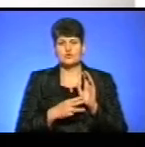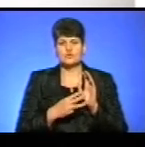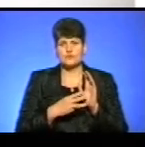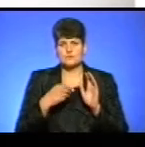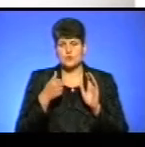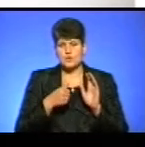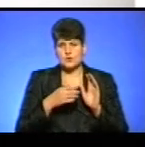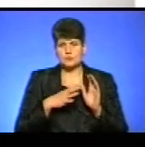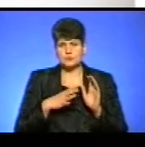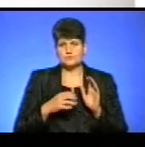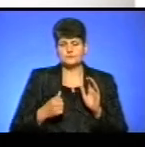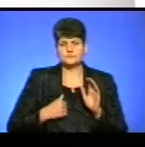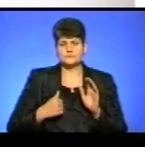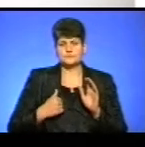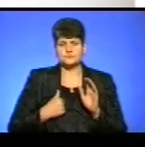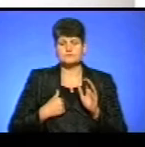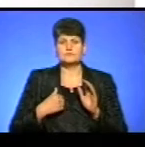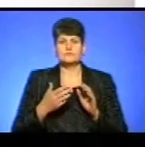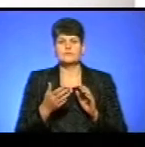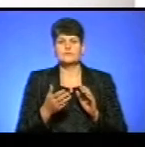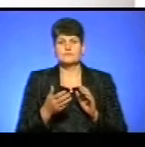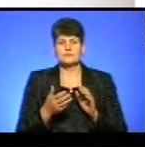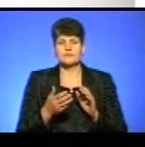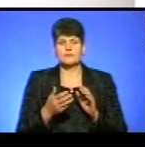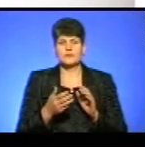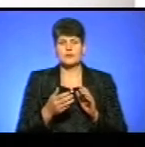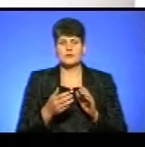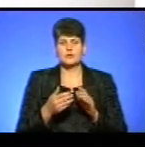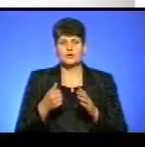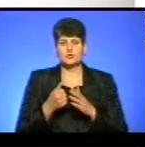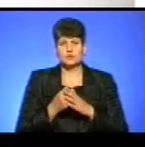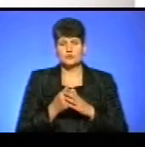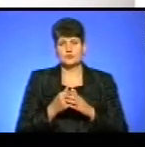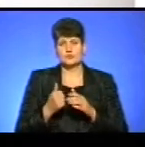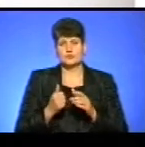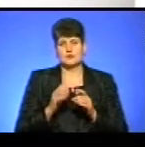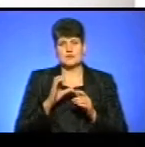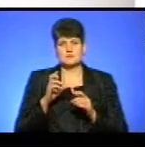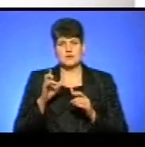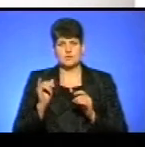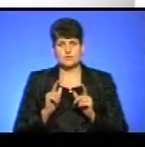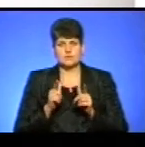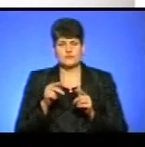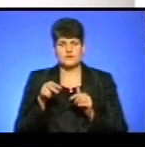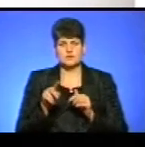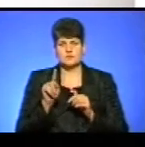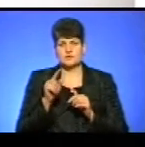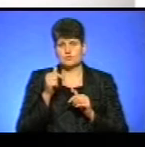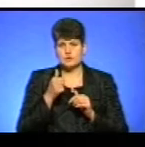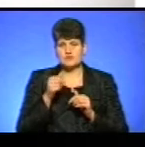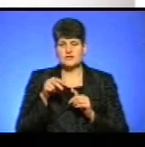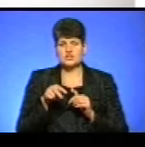роках приходив строкову військову службу у Збройних силах України. Долав СБУ вступив у 2001 році. З 2003-го